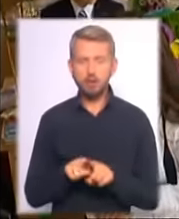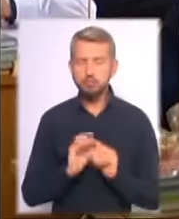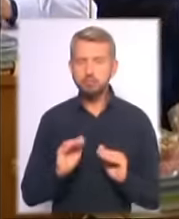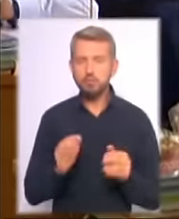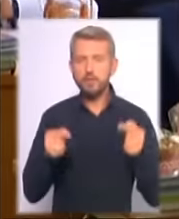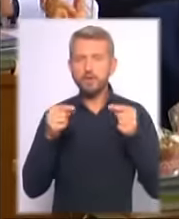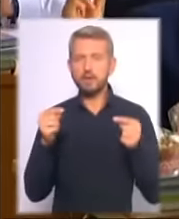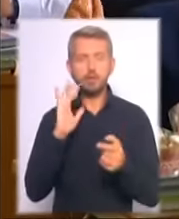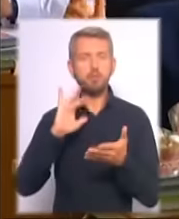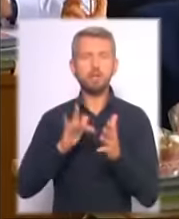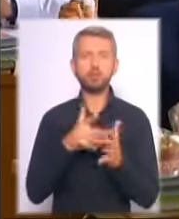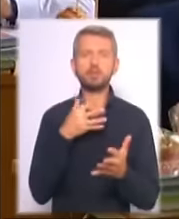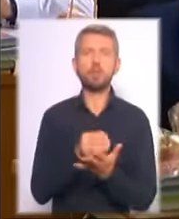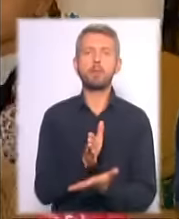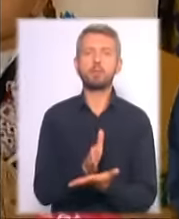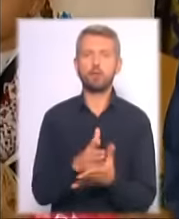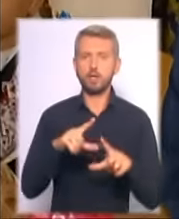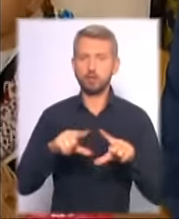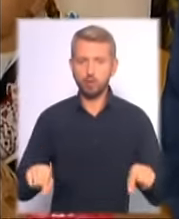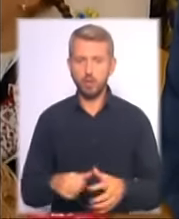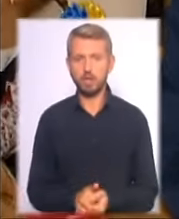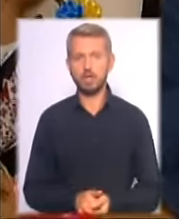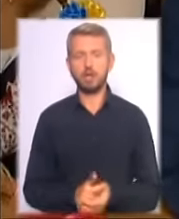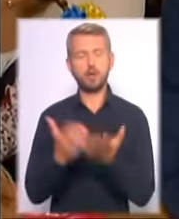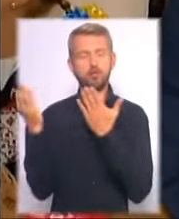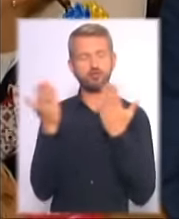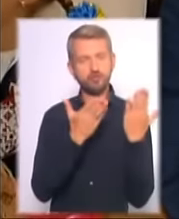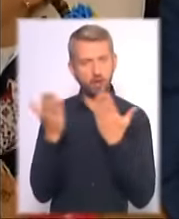визначають і мету свого перебування у школі. Читати,